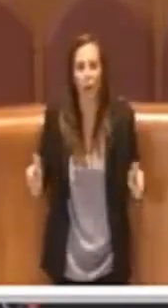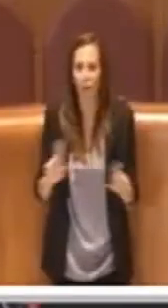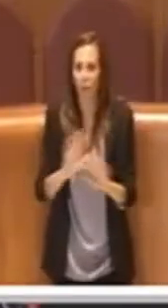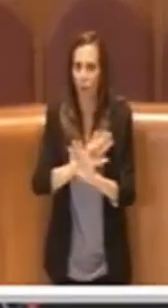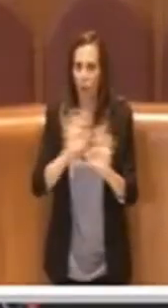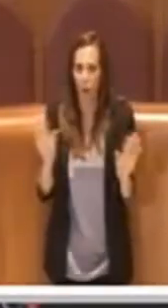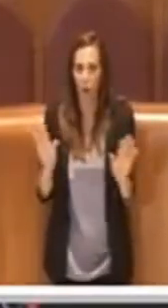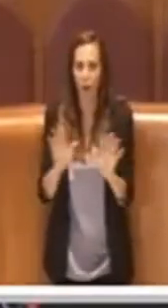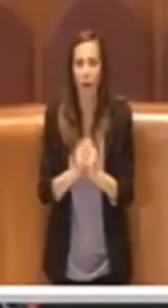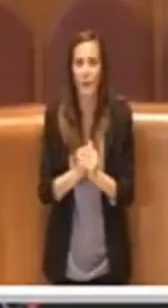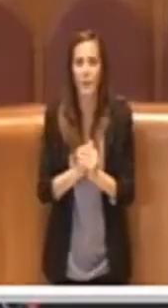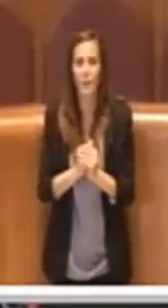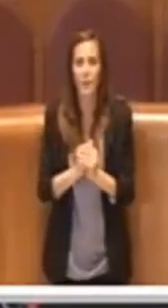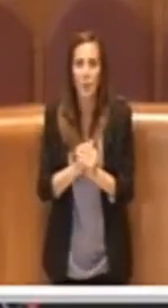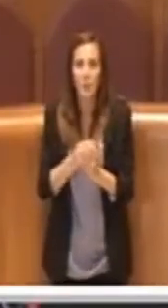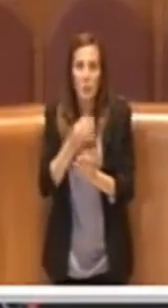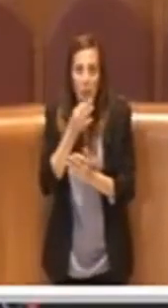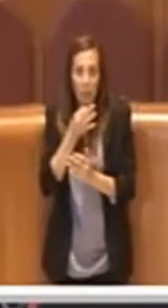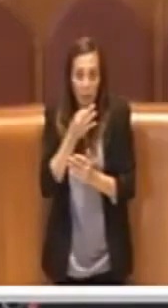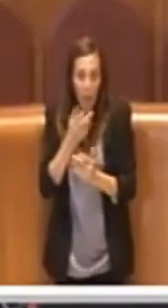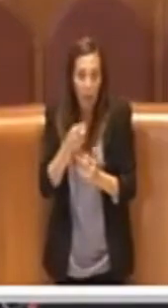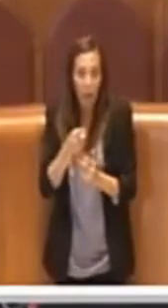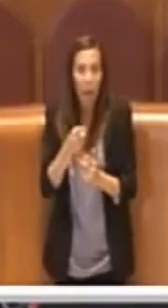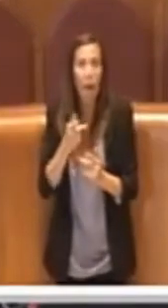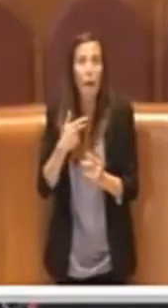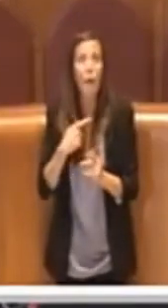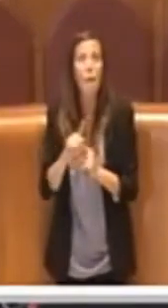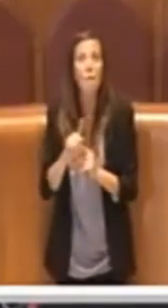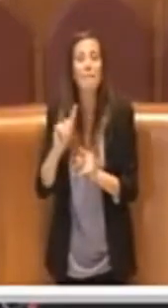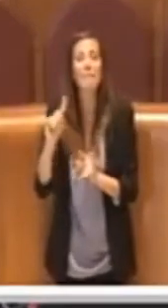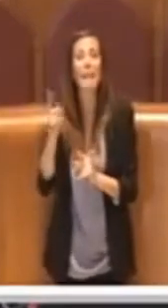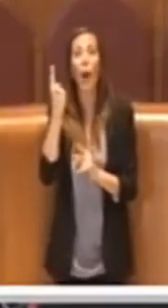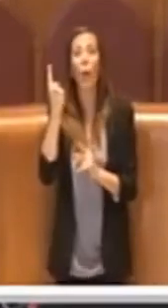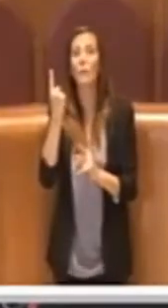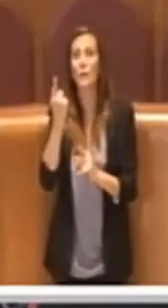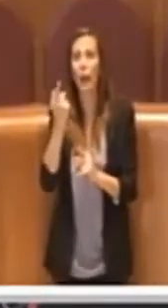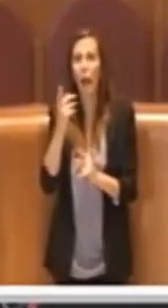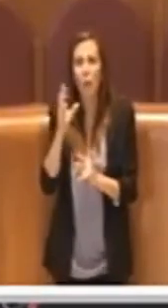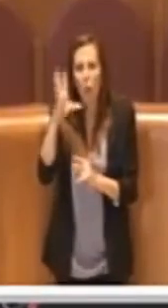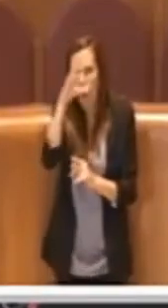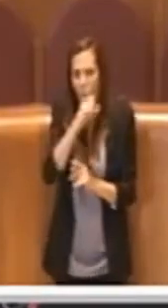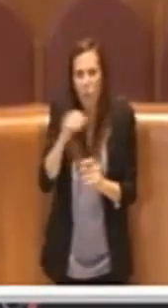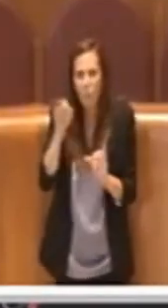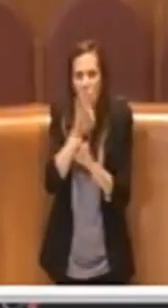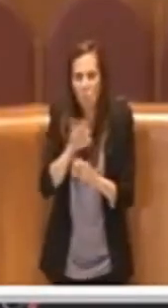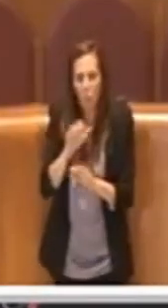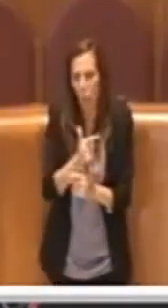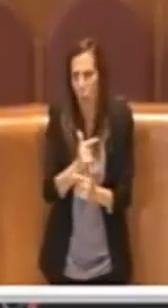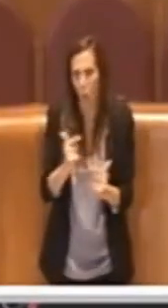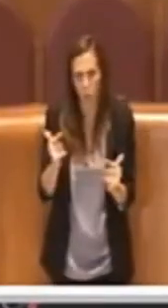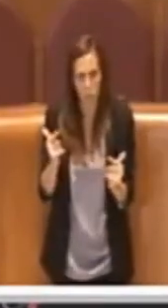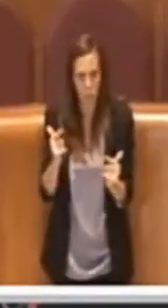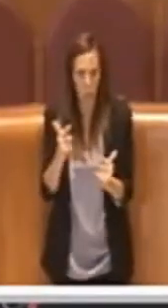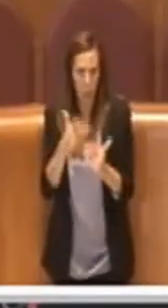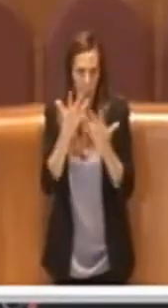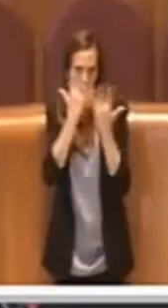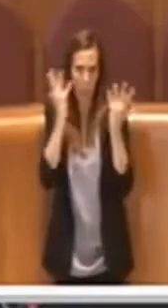straordinario, non vi è nulla di non comprensibile e penso che